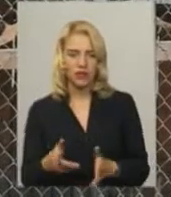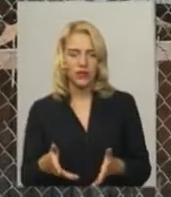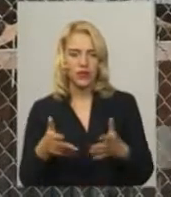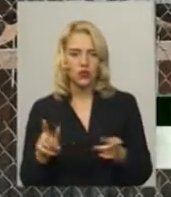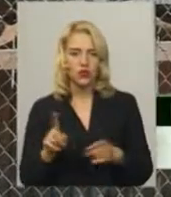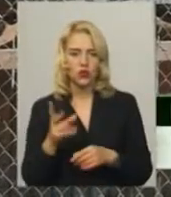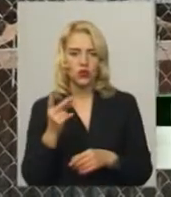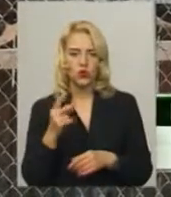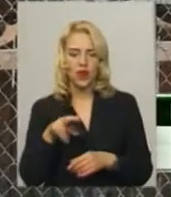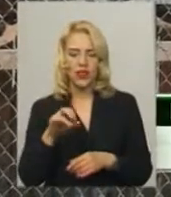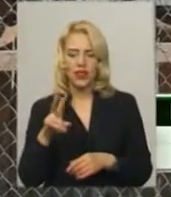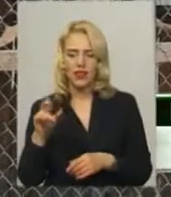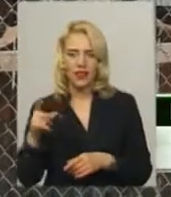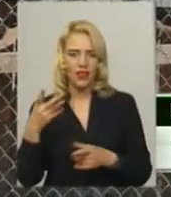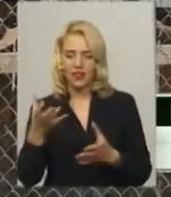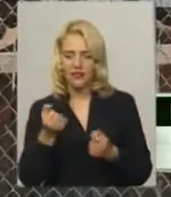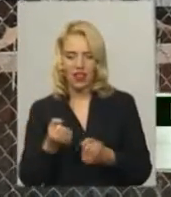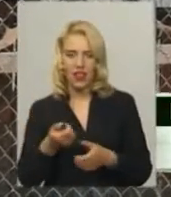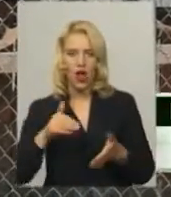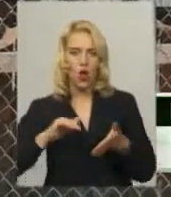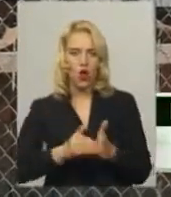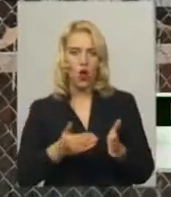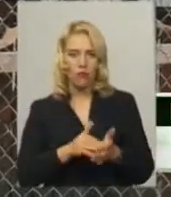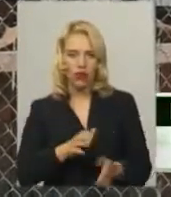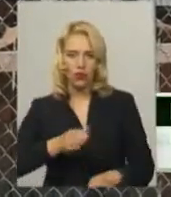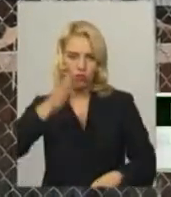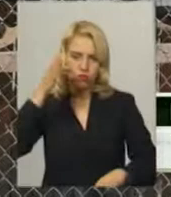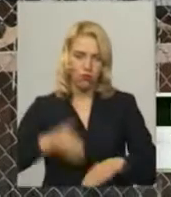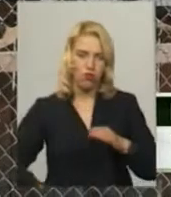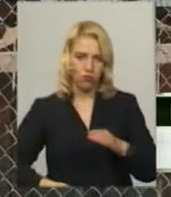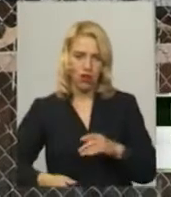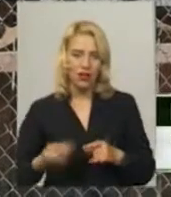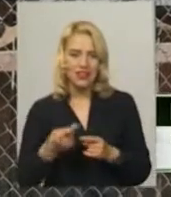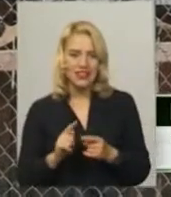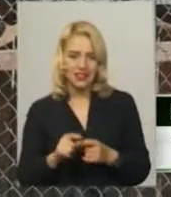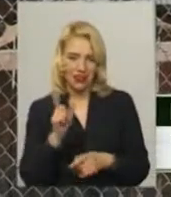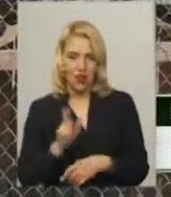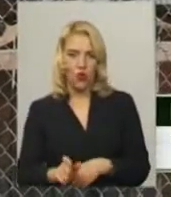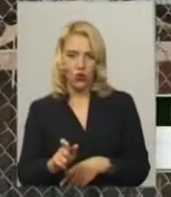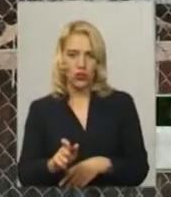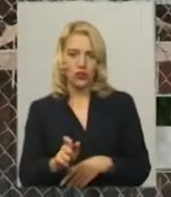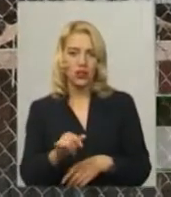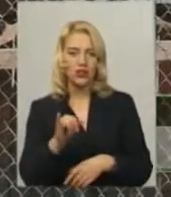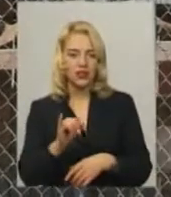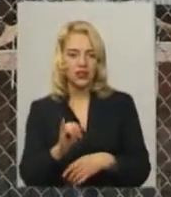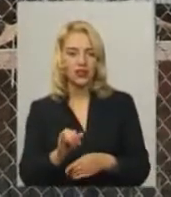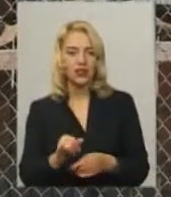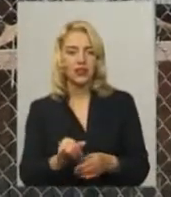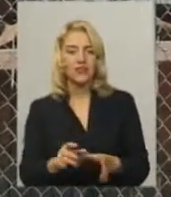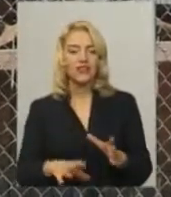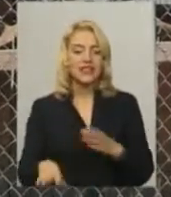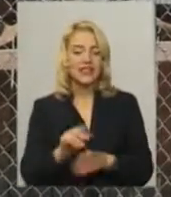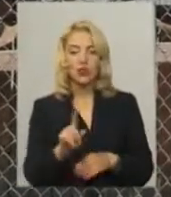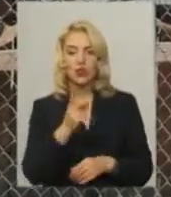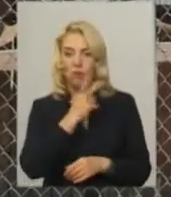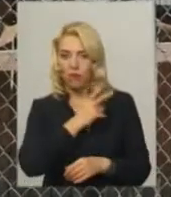що друга лелека не взяла у руки лопату і не порубала птицю. Це людських рук діло. В принципі, як і все, що ви